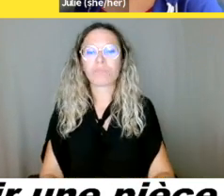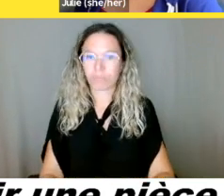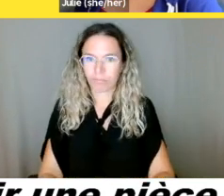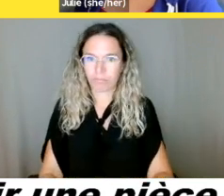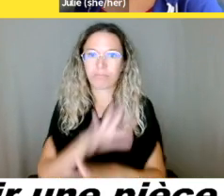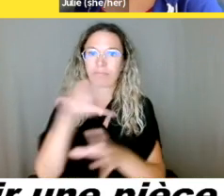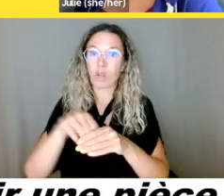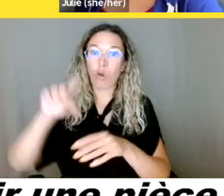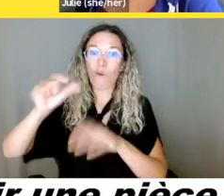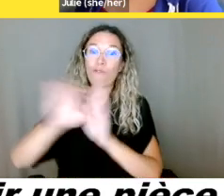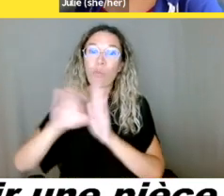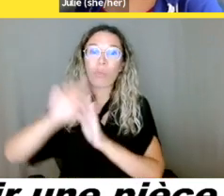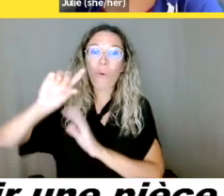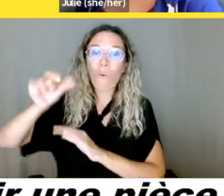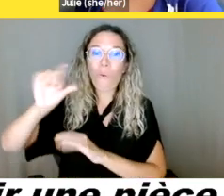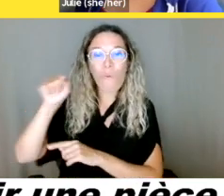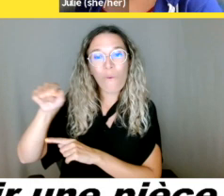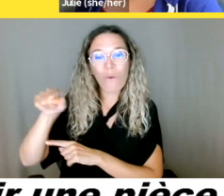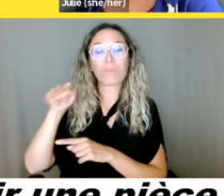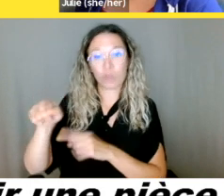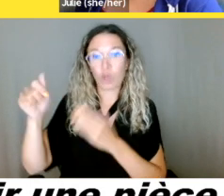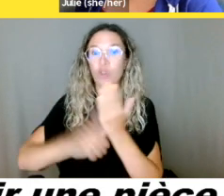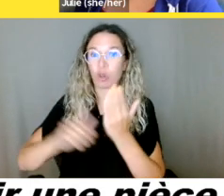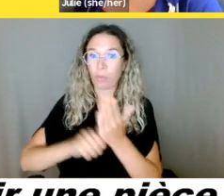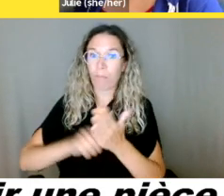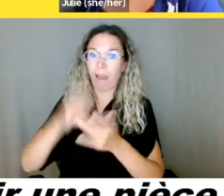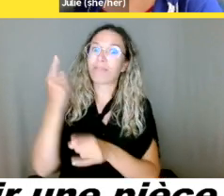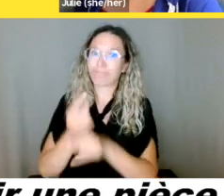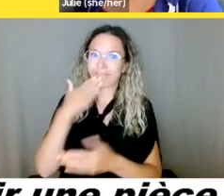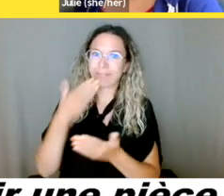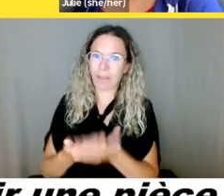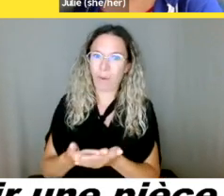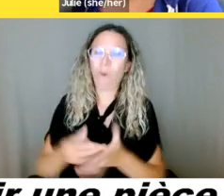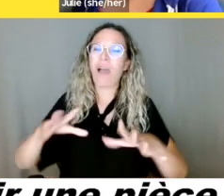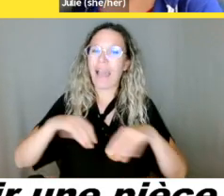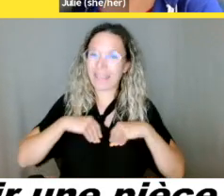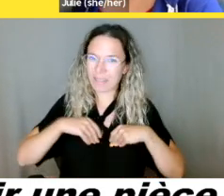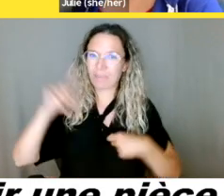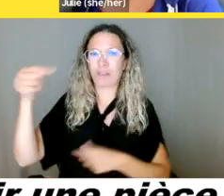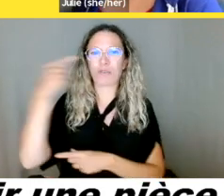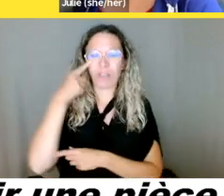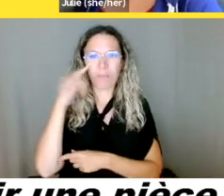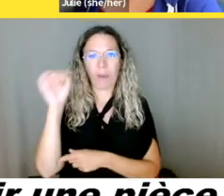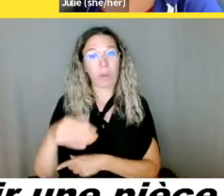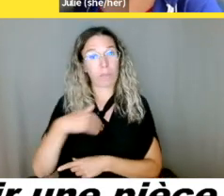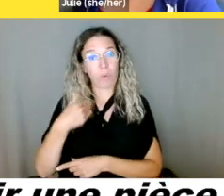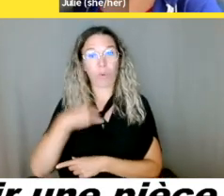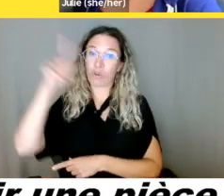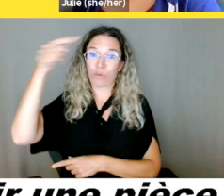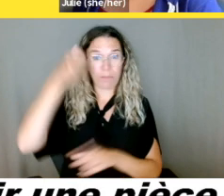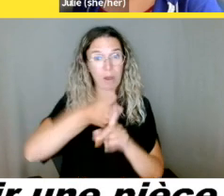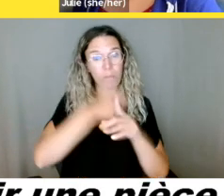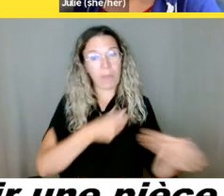par le gouvernement parce que c'est émis par le gouvernement. Donc, vous pouvez utiliser votre carte RAMQ